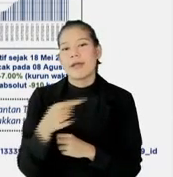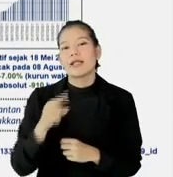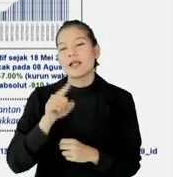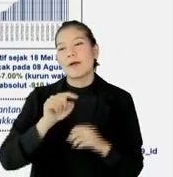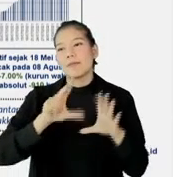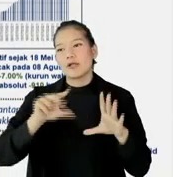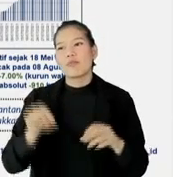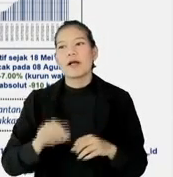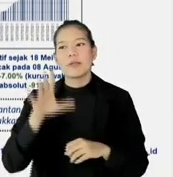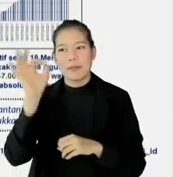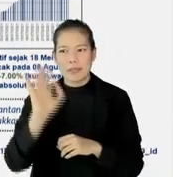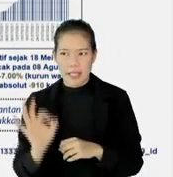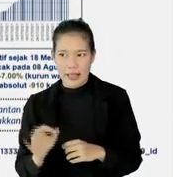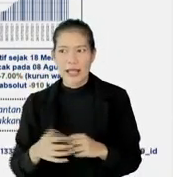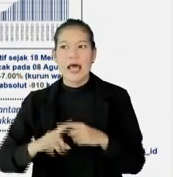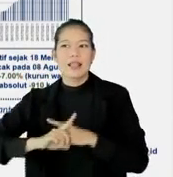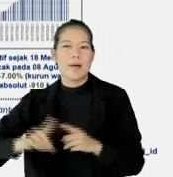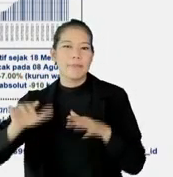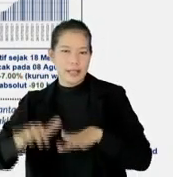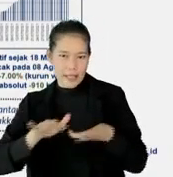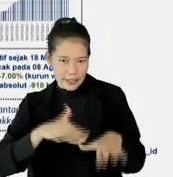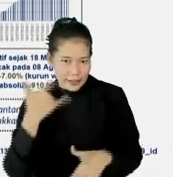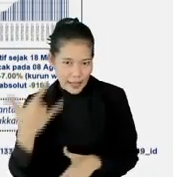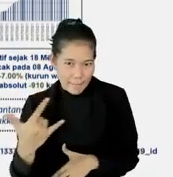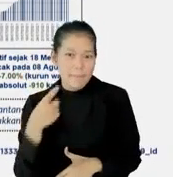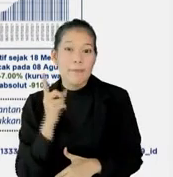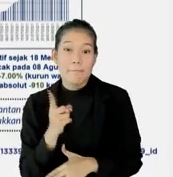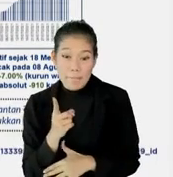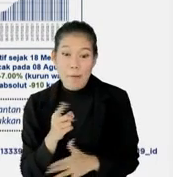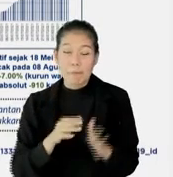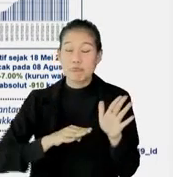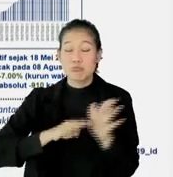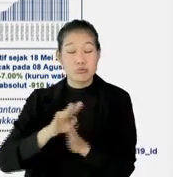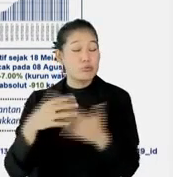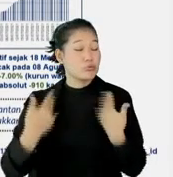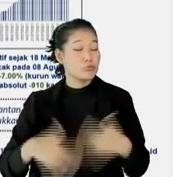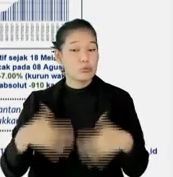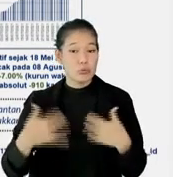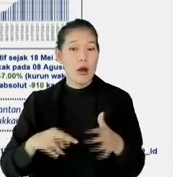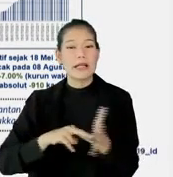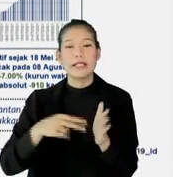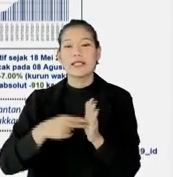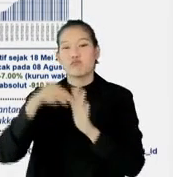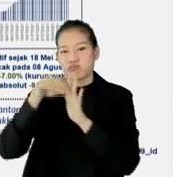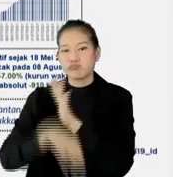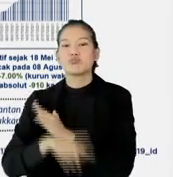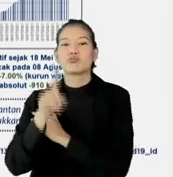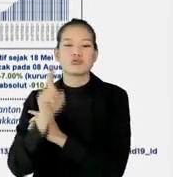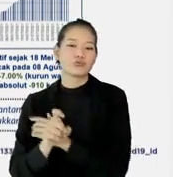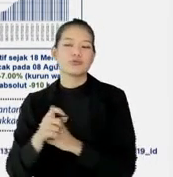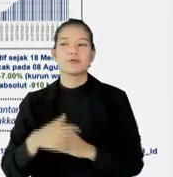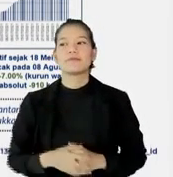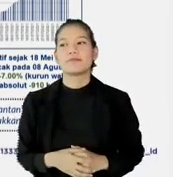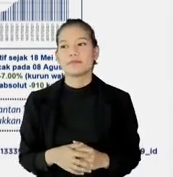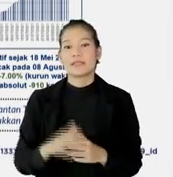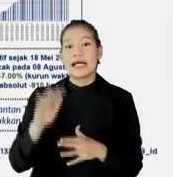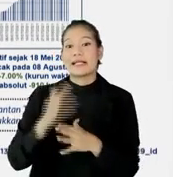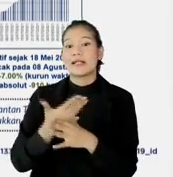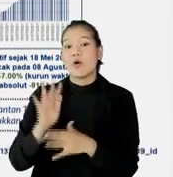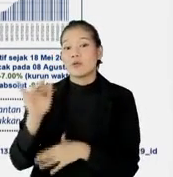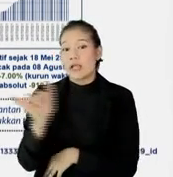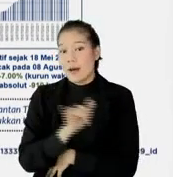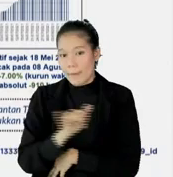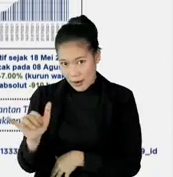18,5 persen. Tapi tetap hati-hati, karena kepeningkatannya juga tinggi nih, maka perlu penurunan yang juga signifikan. Riau juga